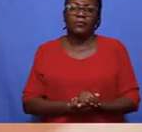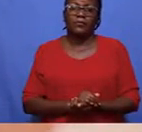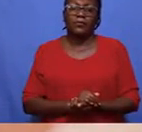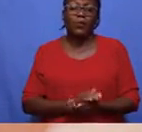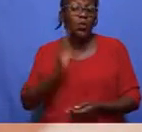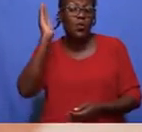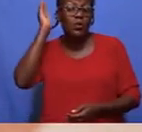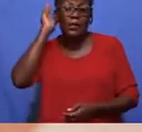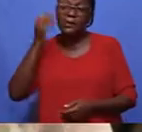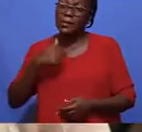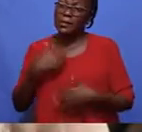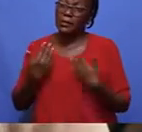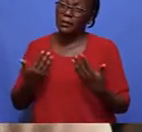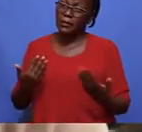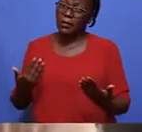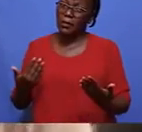Utanisikiliza sasa